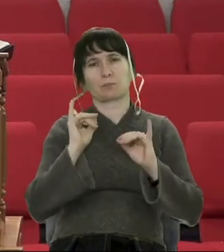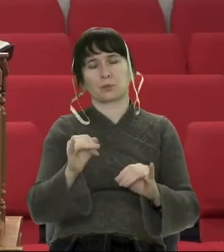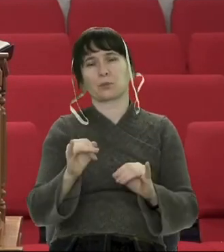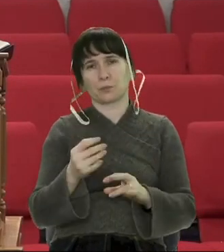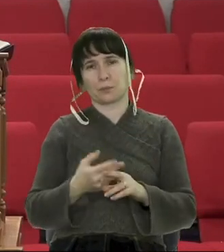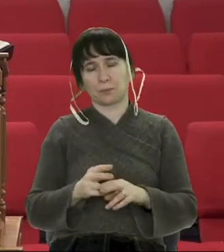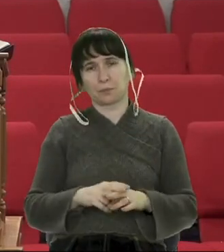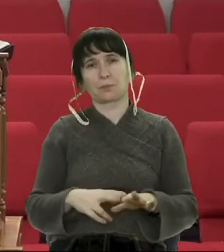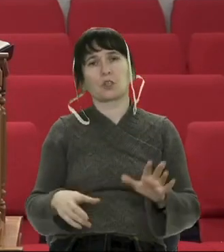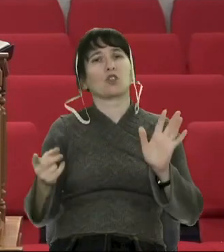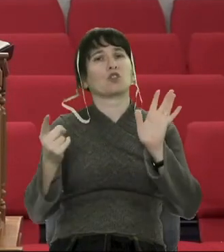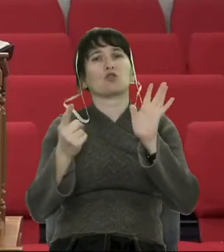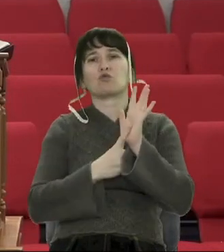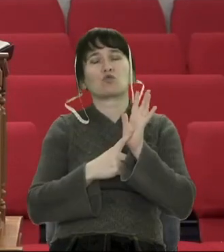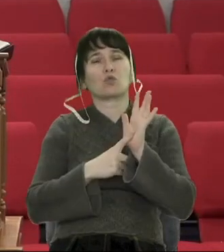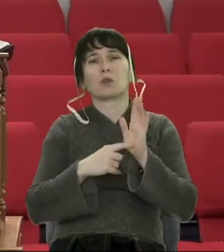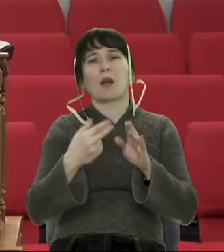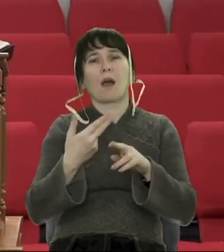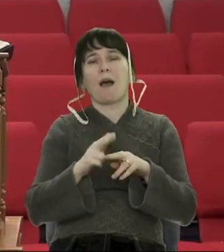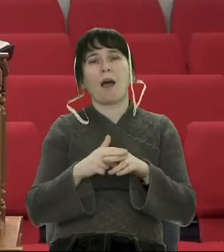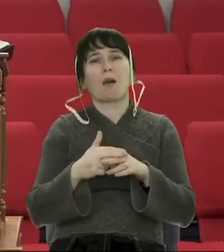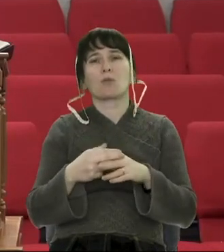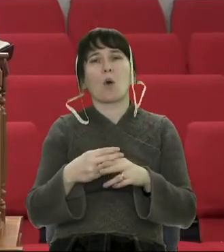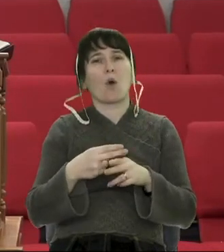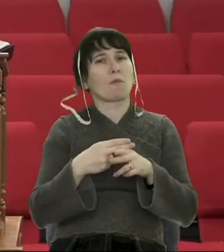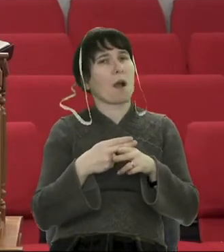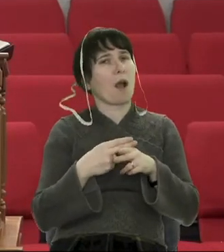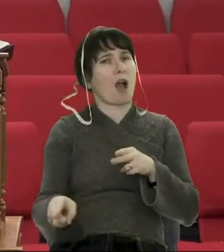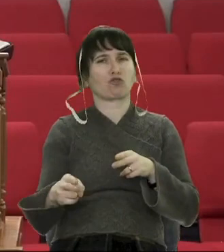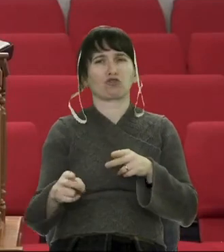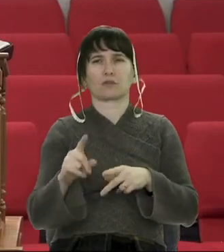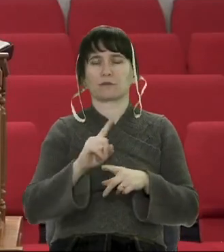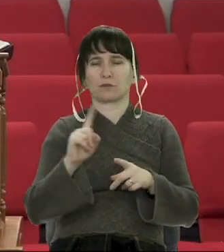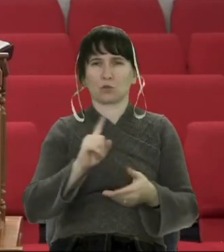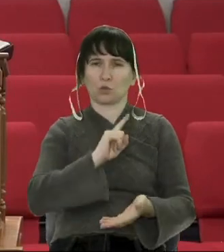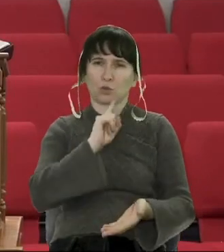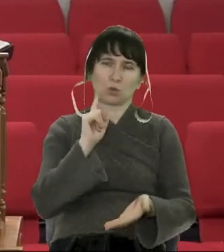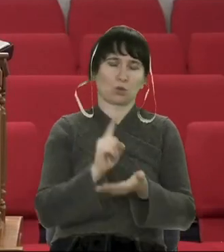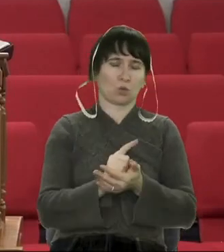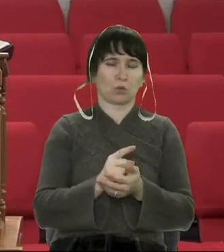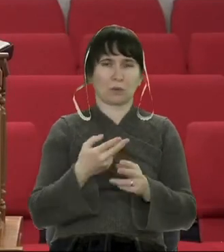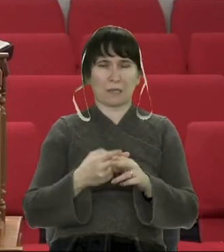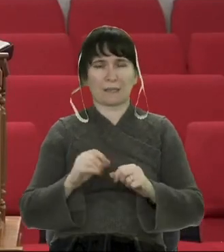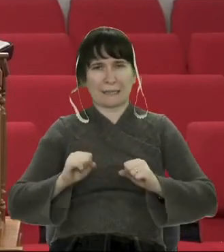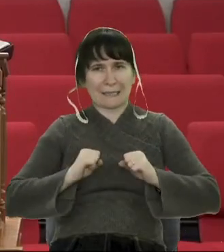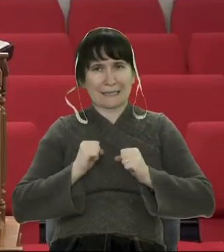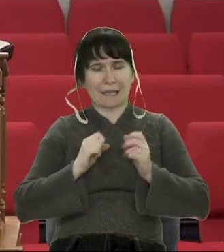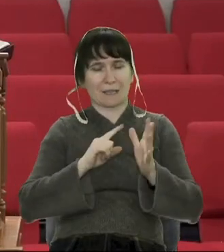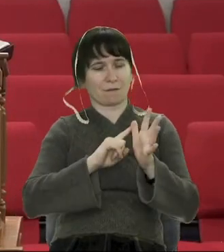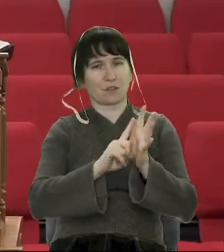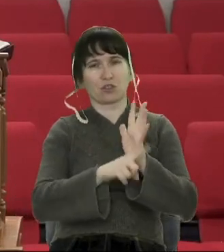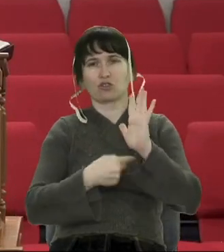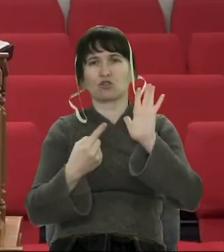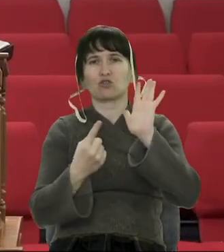характеристику надійної людини, і хотів би, щоб ми всі намагалися виконувати оці речі,